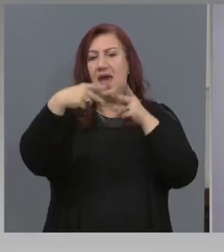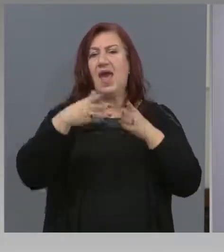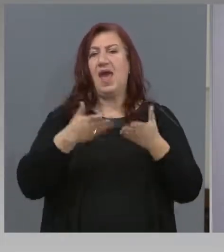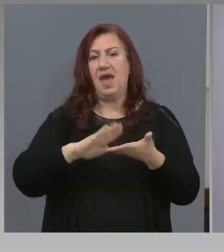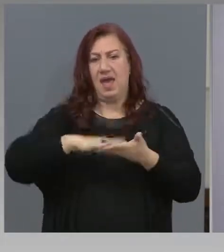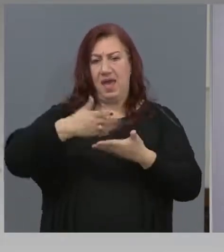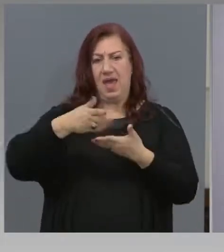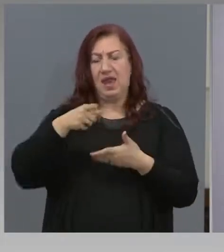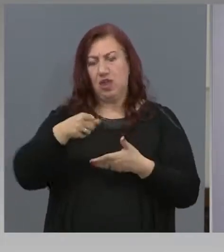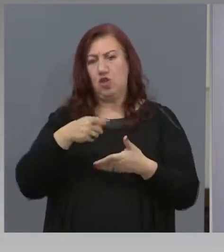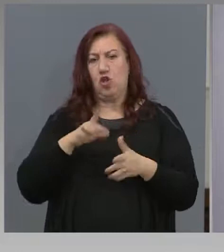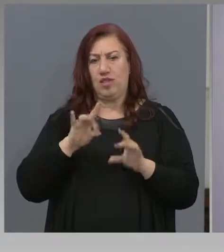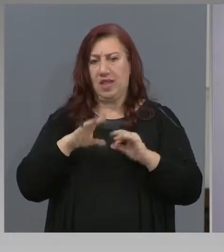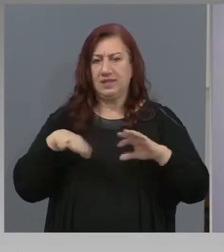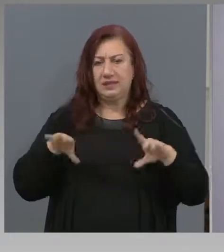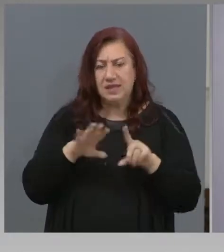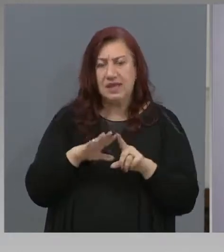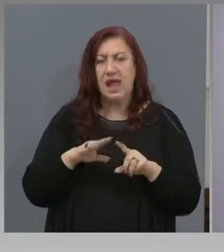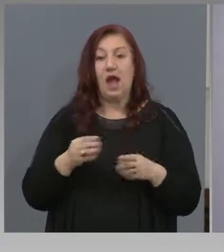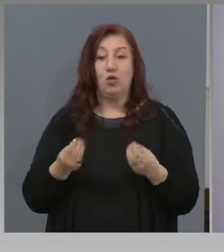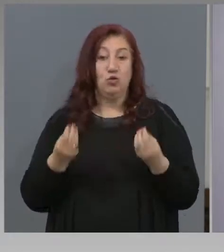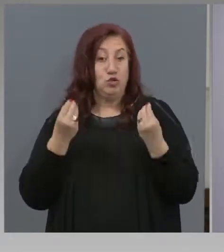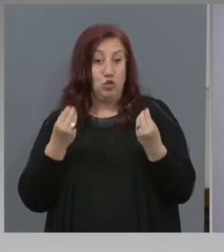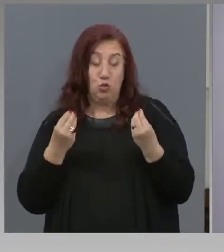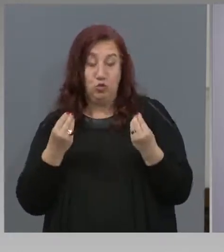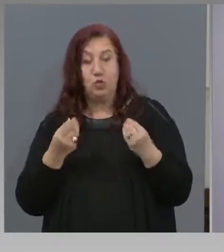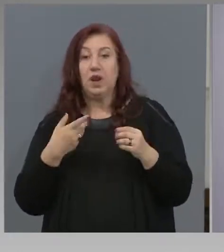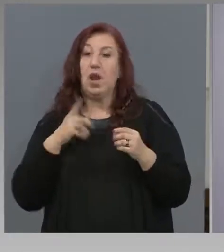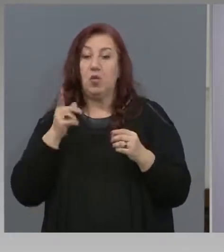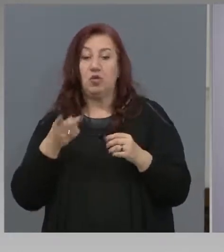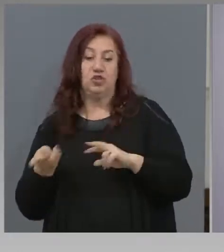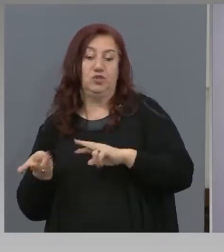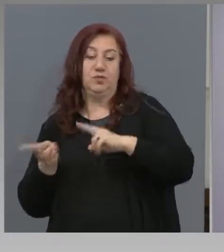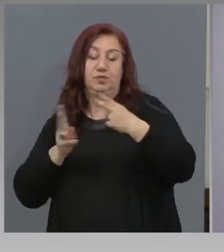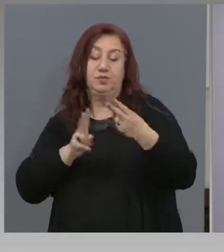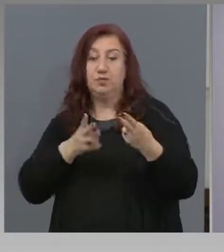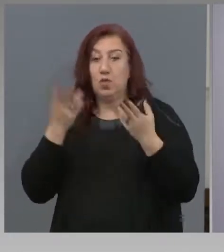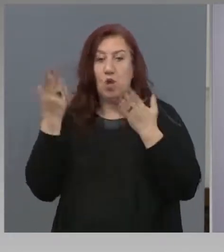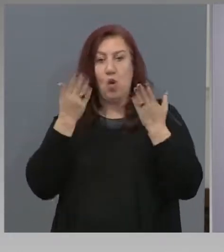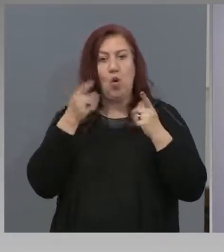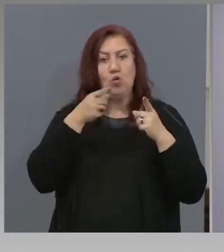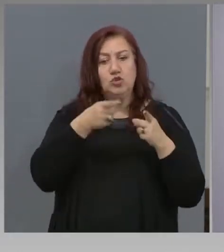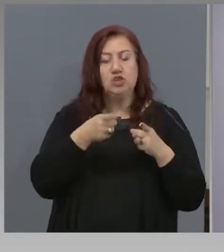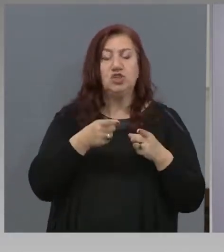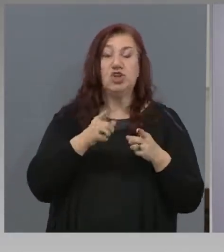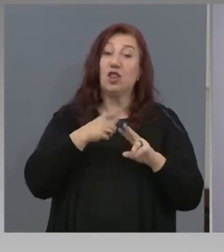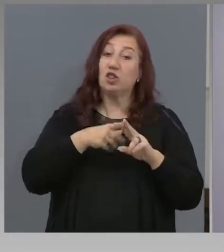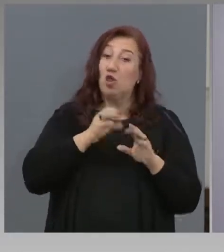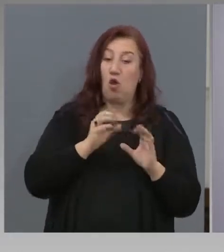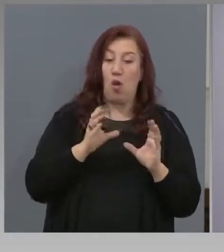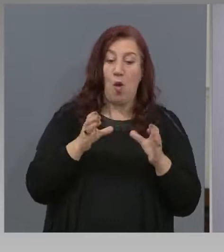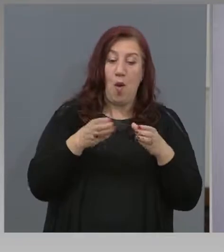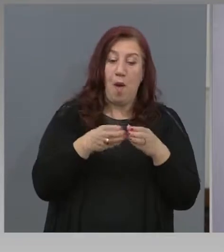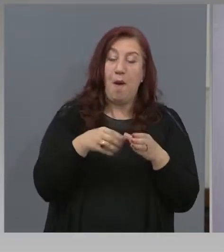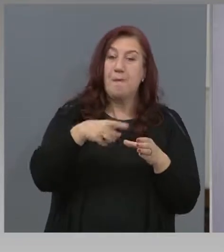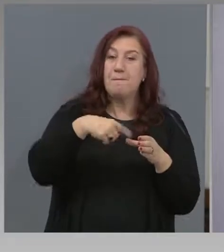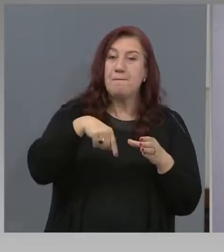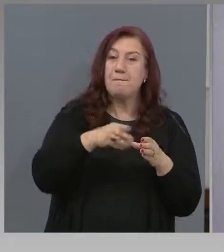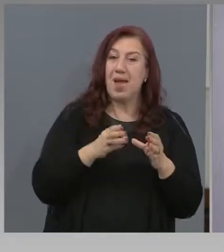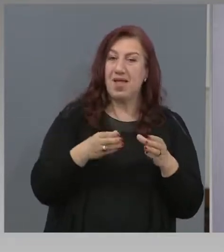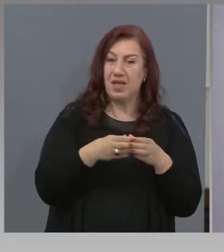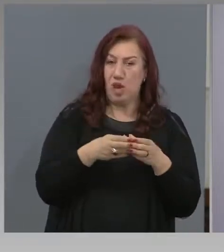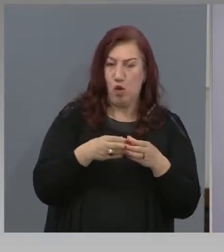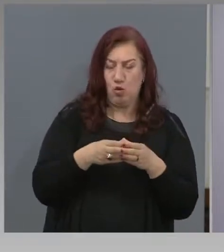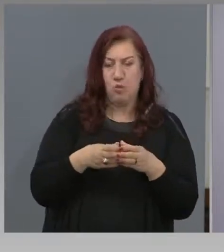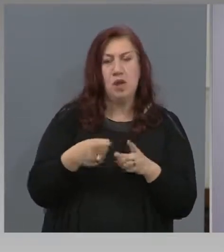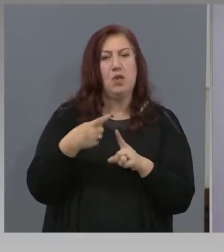подобри ситуацията, ще се провеждат присъствено или частично присъствено в малки групи, включителна част от дейности могат да